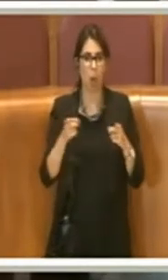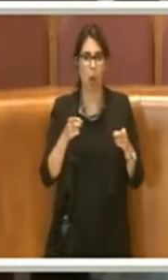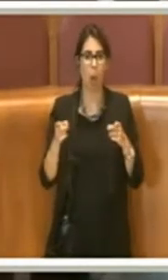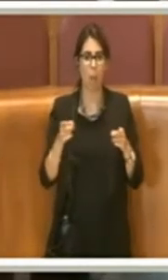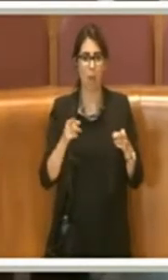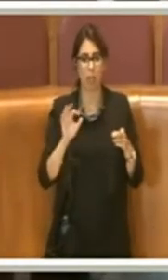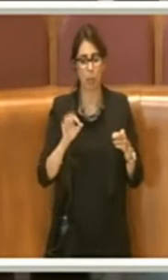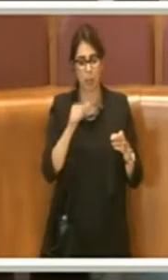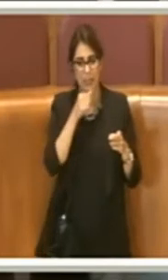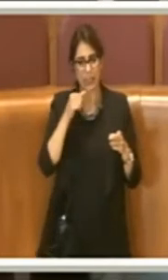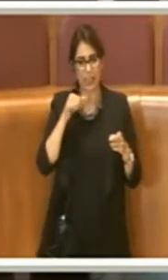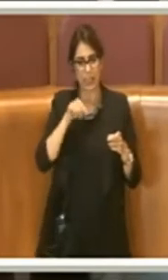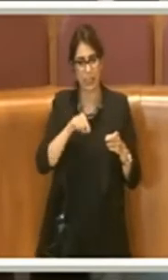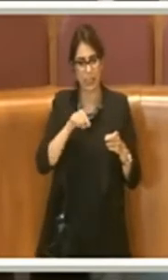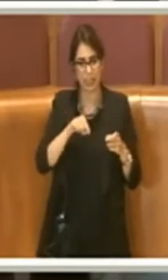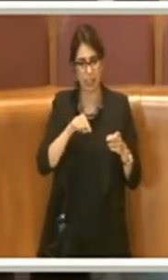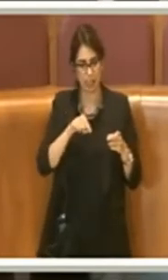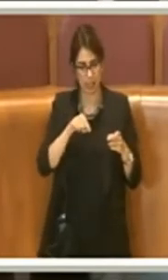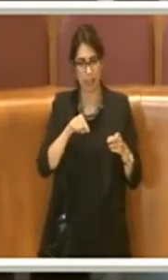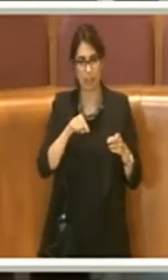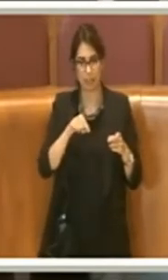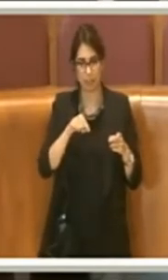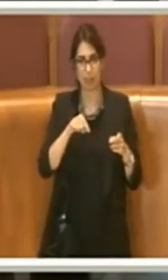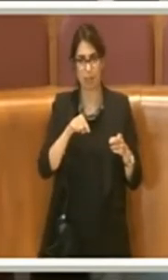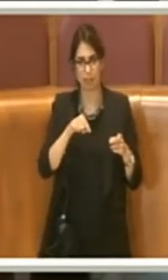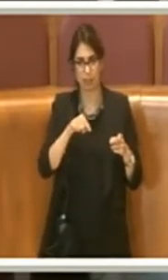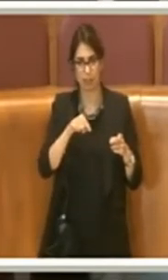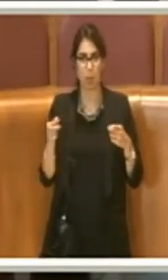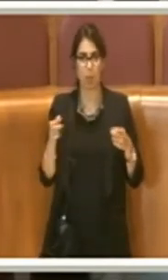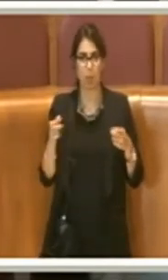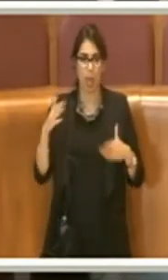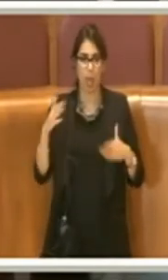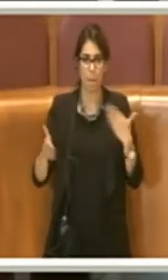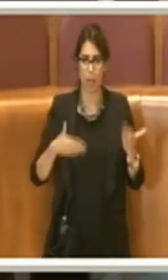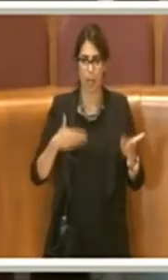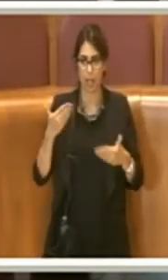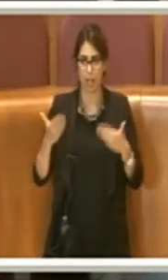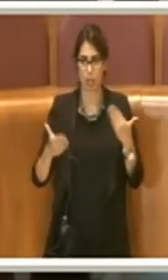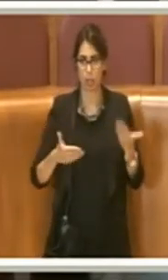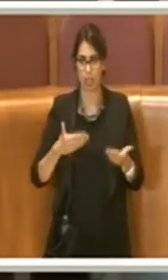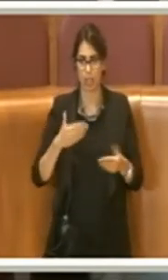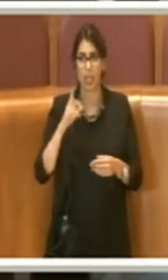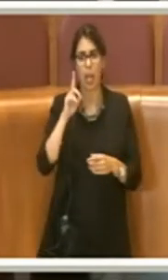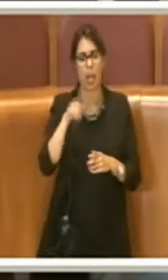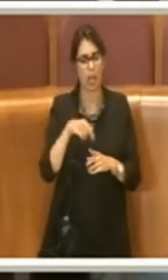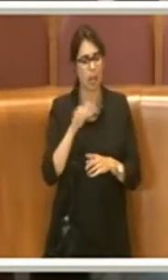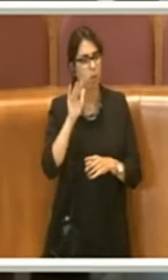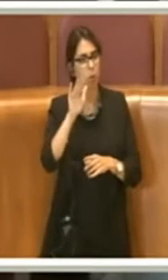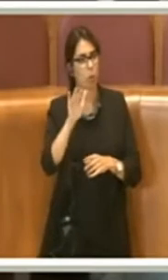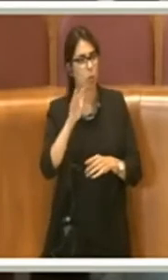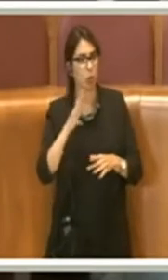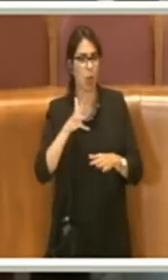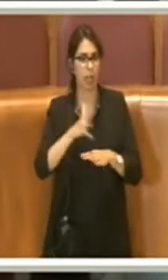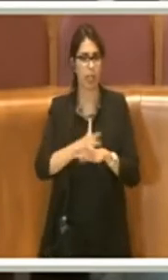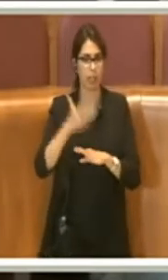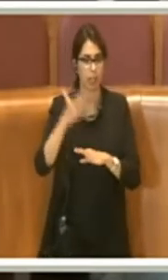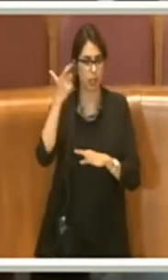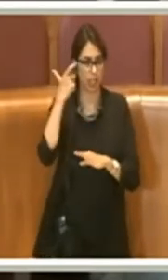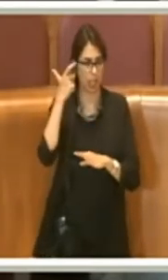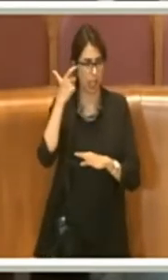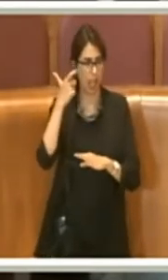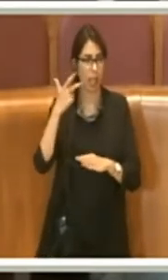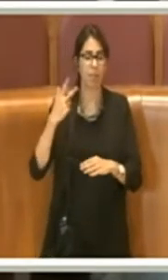è stato e che ancora è il periodo di emergenza e anche futuro, sperando in